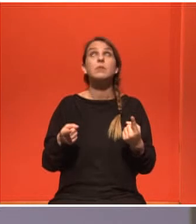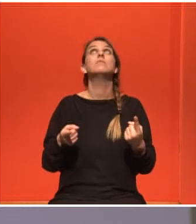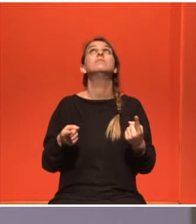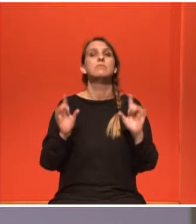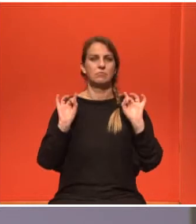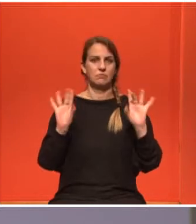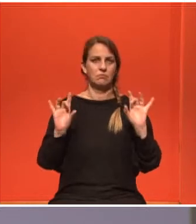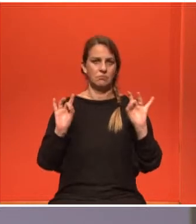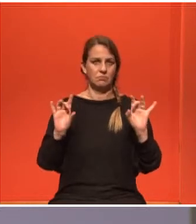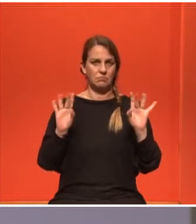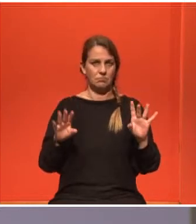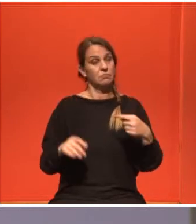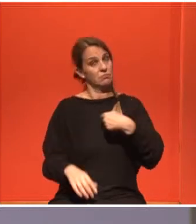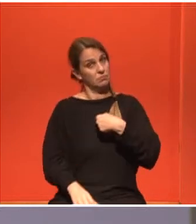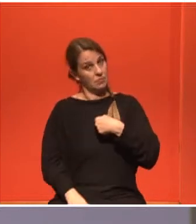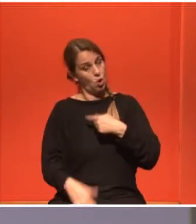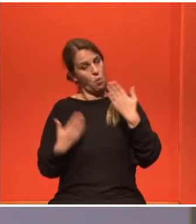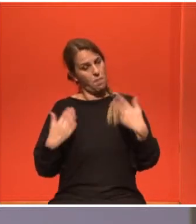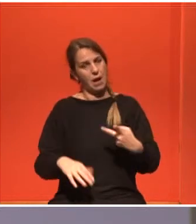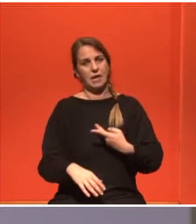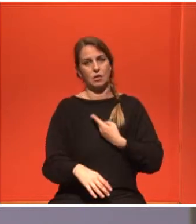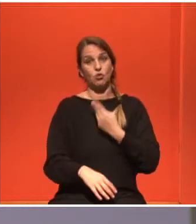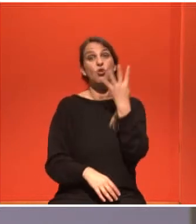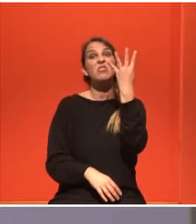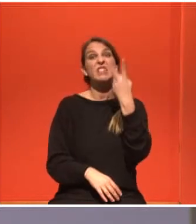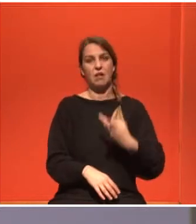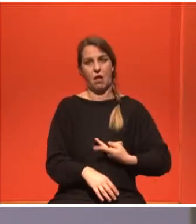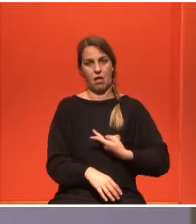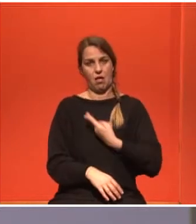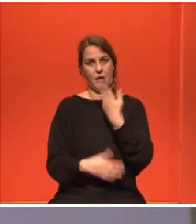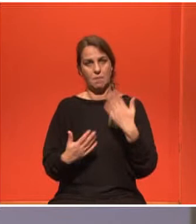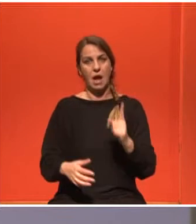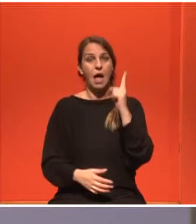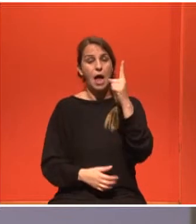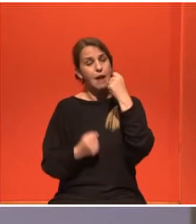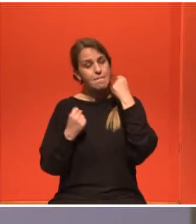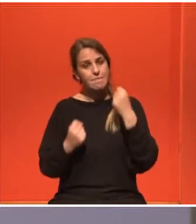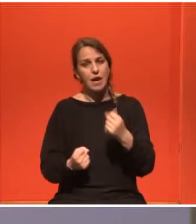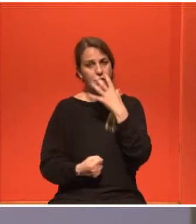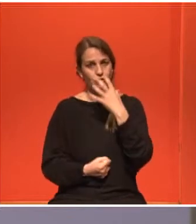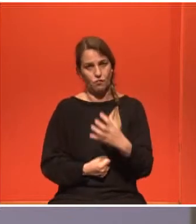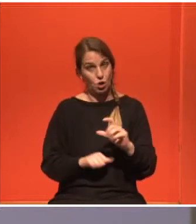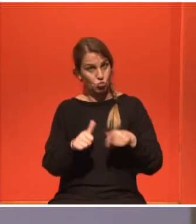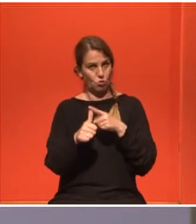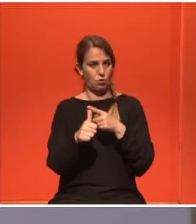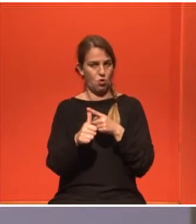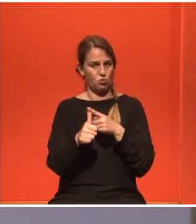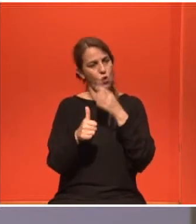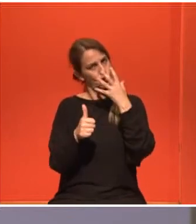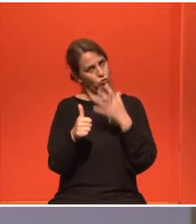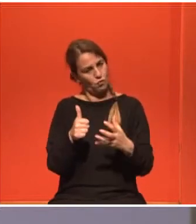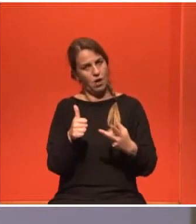Είχα κάνει και εγώ και χειρουργία τέσσερα ένα μεγάλο που ξεκίνησα με αυτό ουσιαστικά και